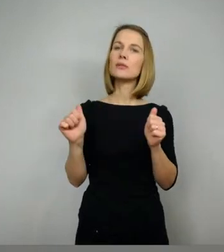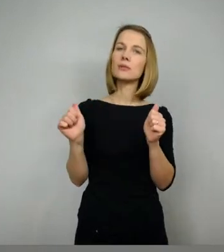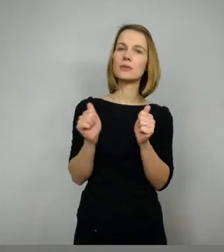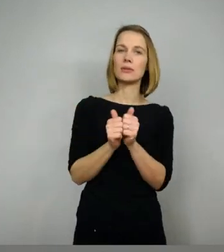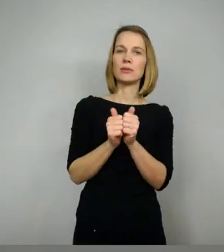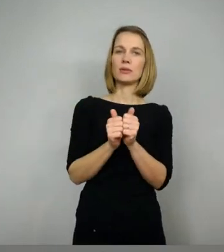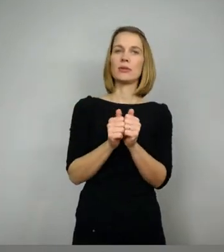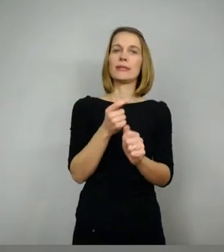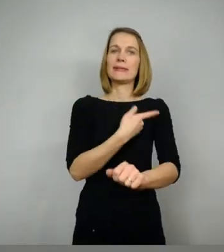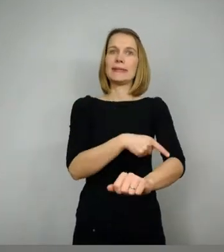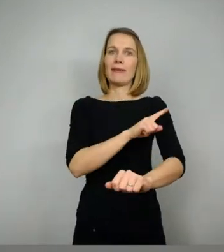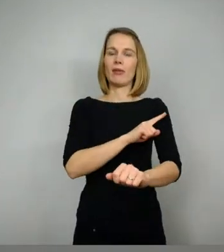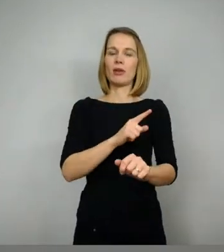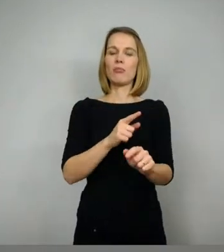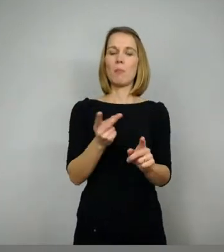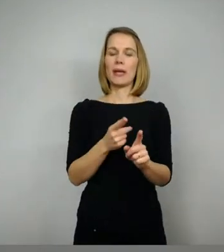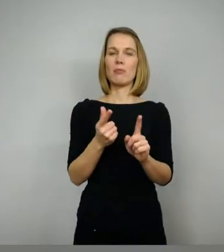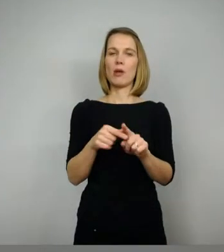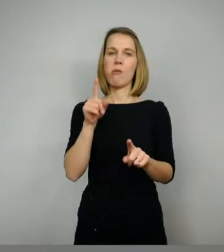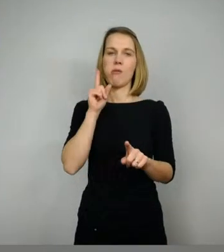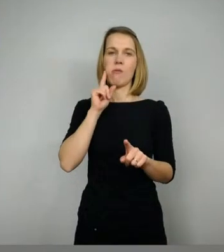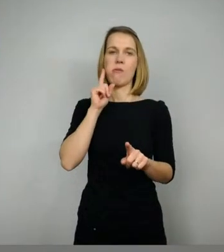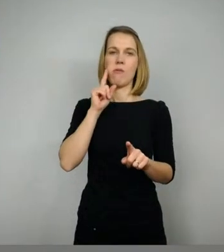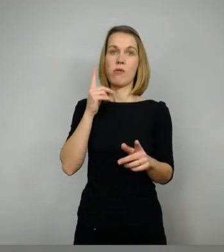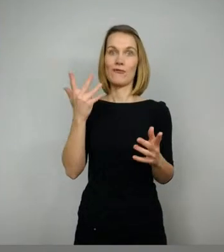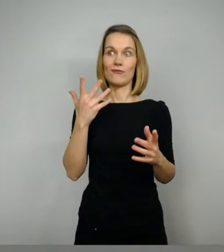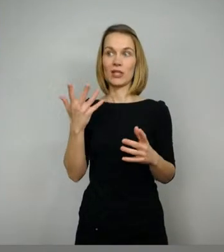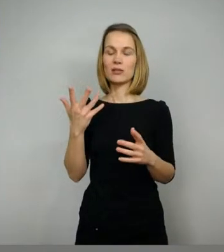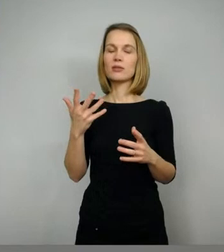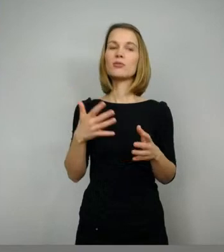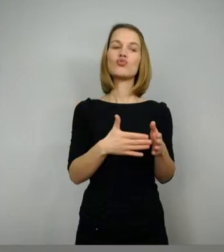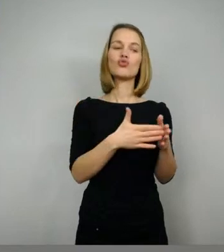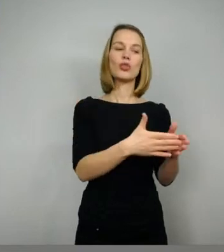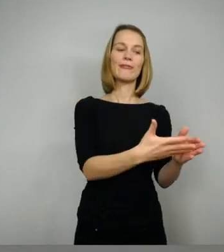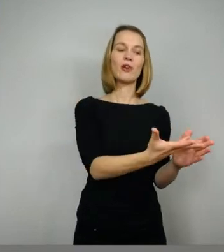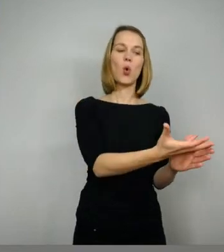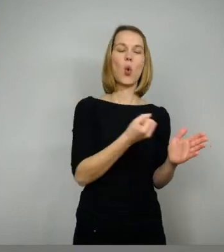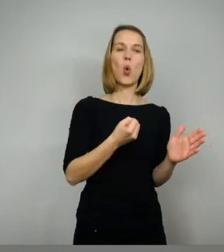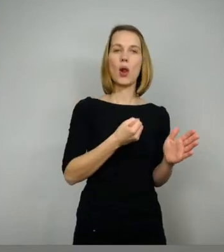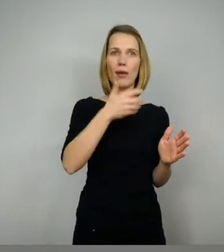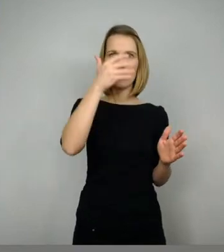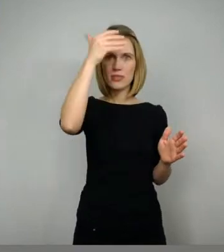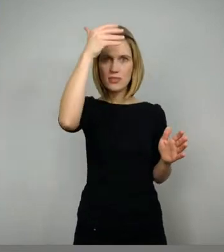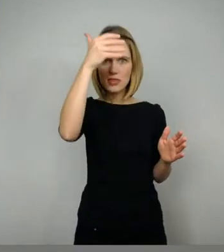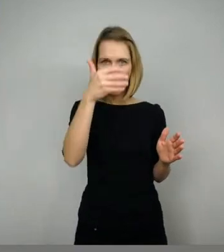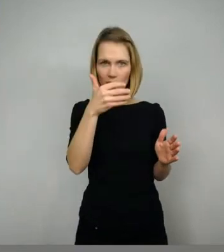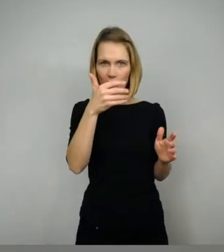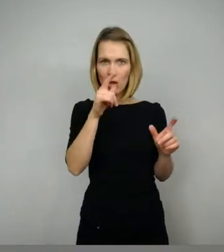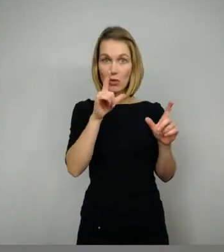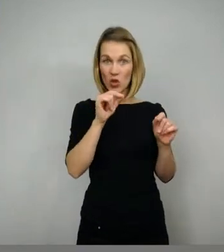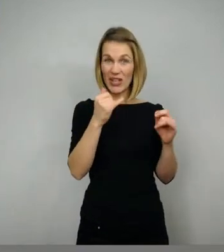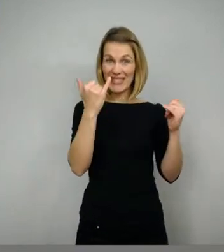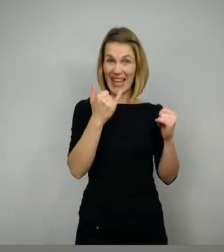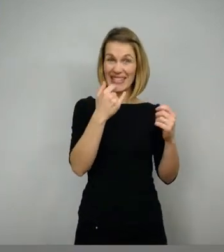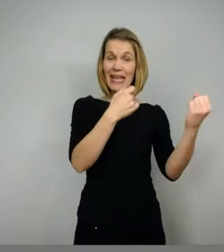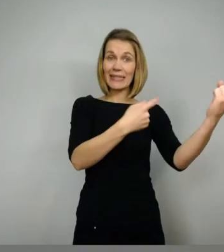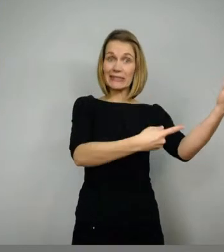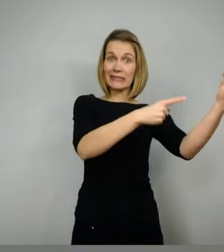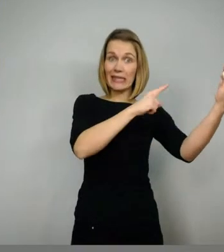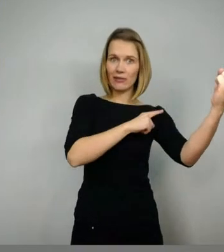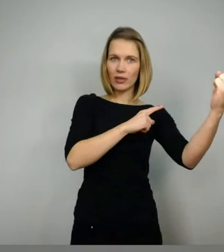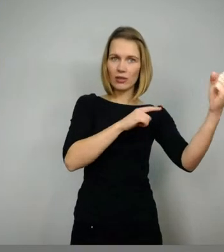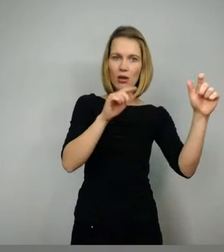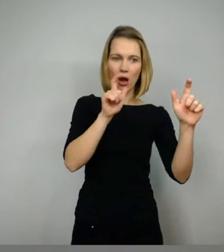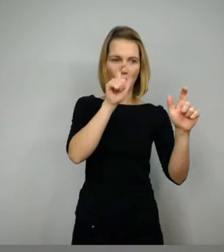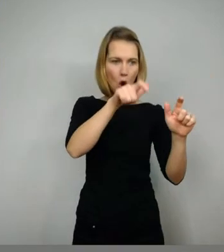geht zum Schiff, holt seine Tarnkappe, ja, damit er unsichtbar wird und diese extra Stärke hat und während